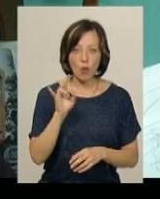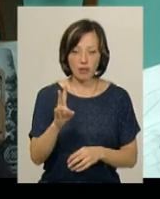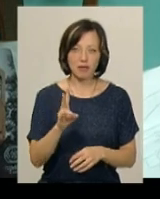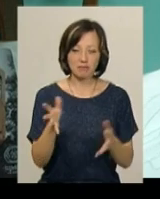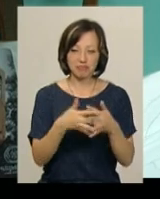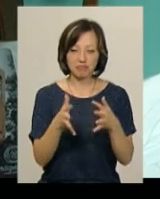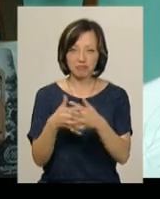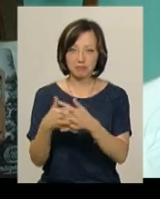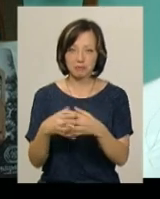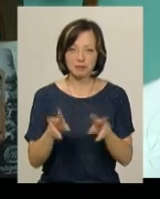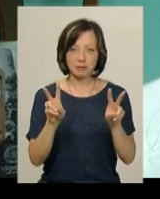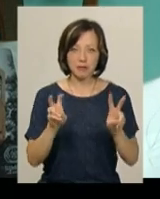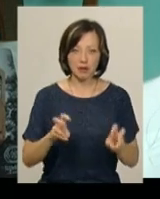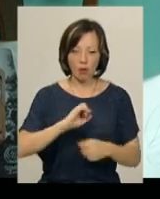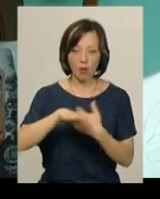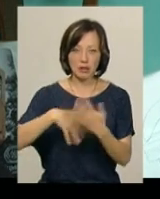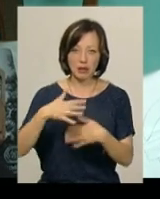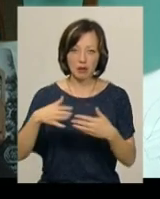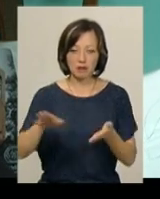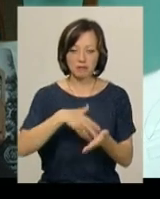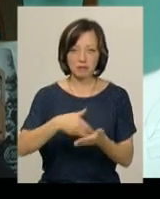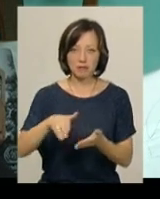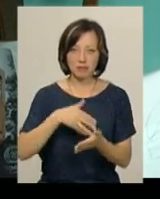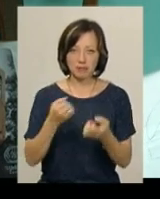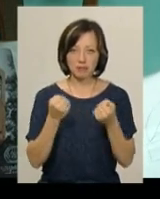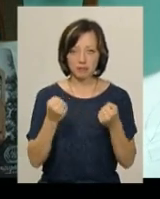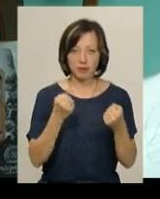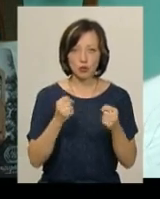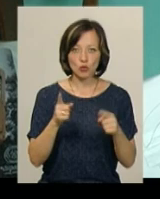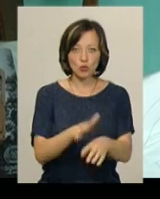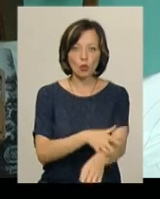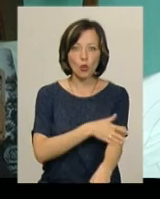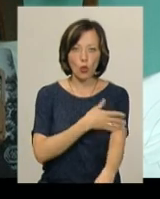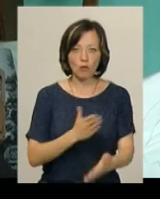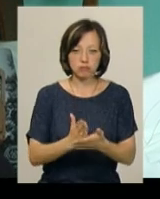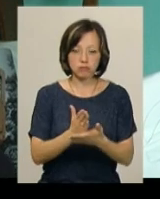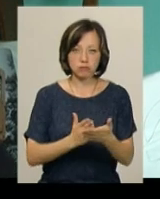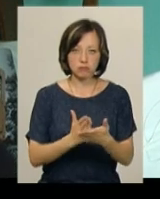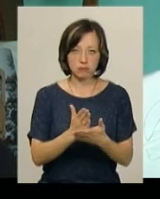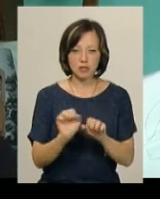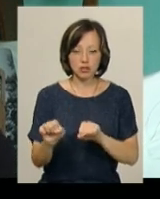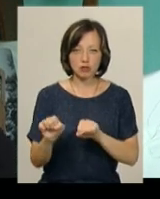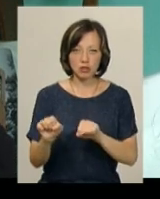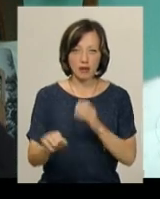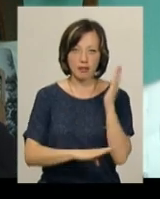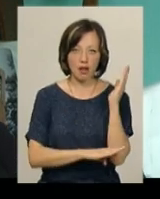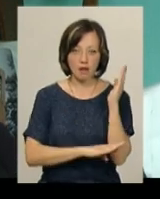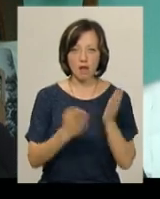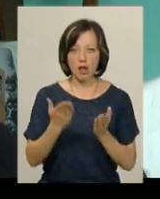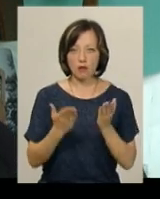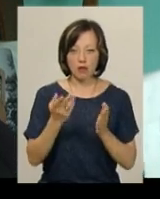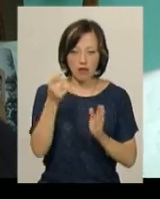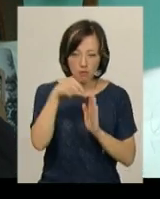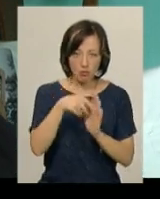ойспіріт. Це так званий коктейль, який дуже довго тривало захищає дерево. Якщо він